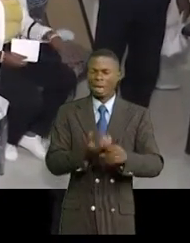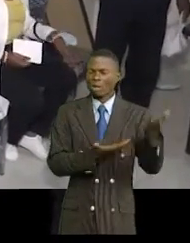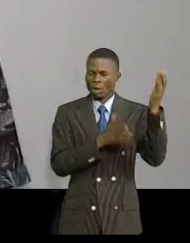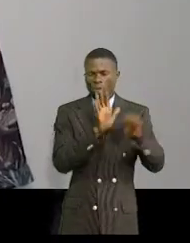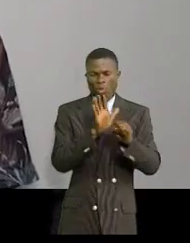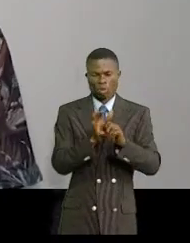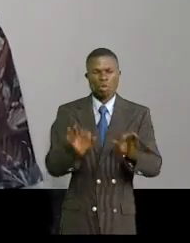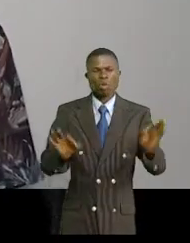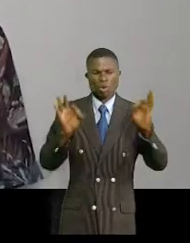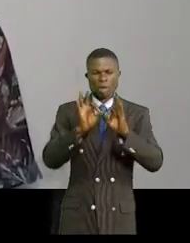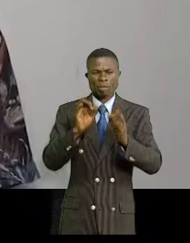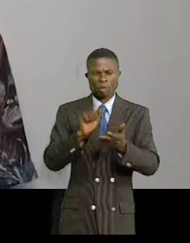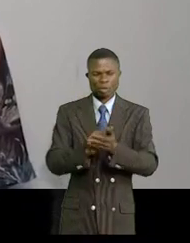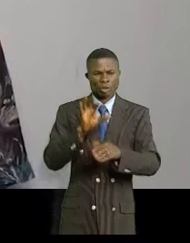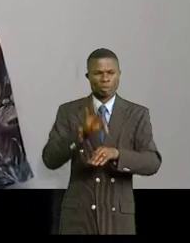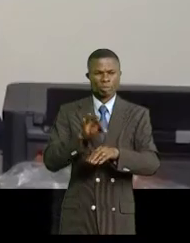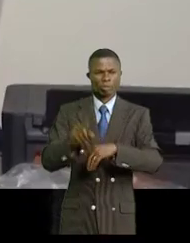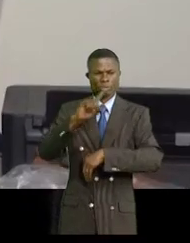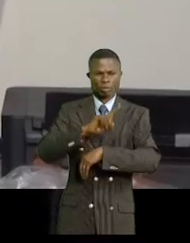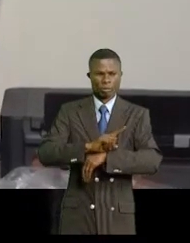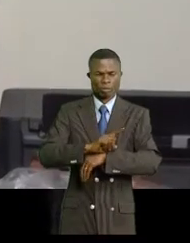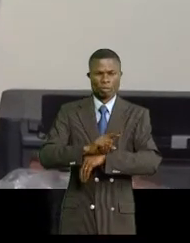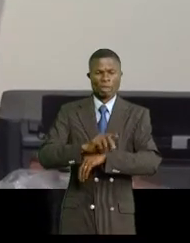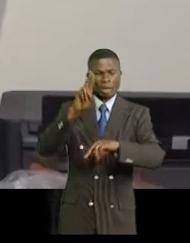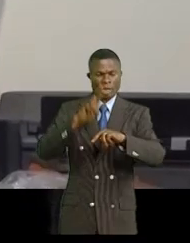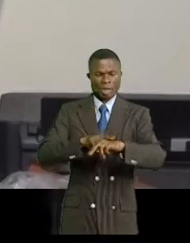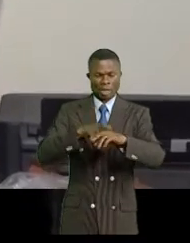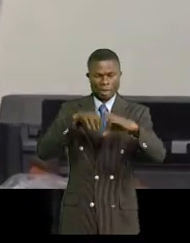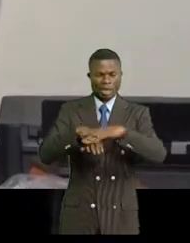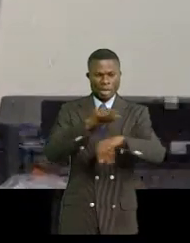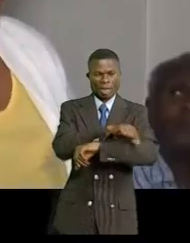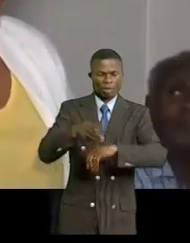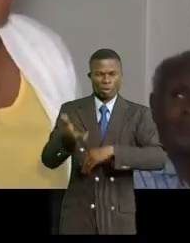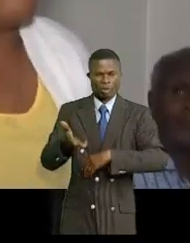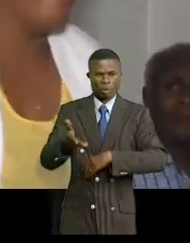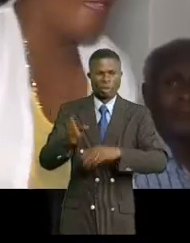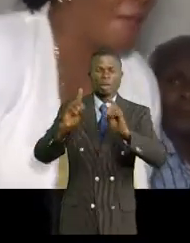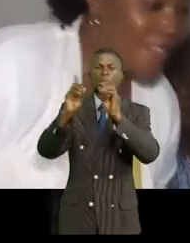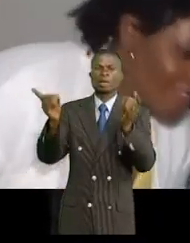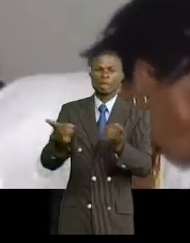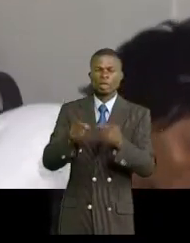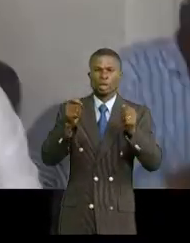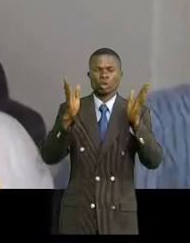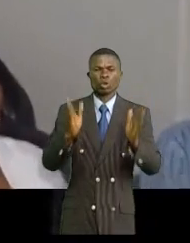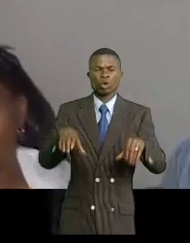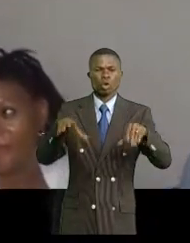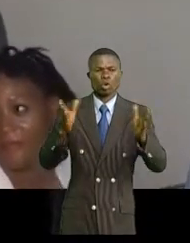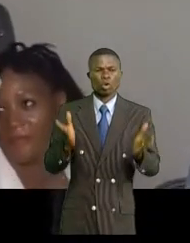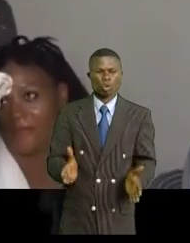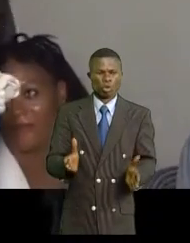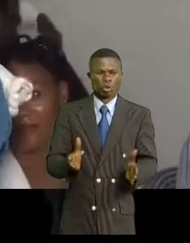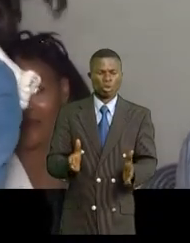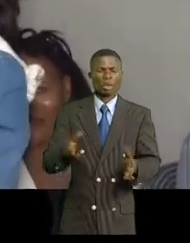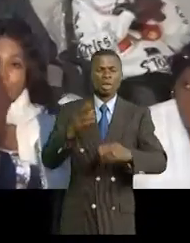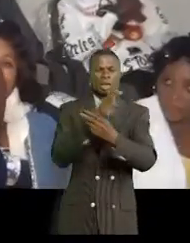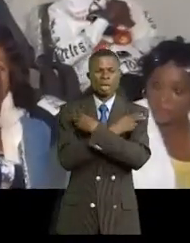important. Belle coïncidence, le jour de l'occupation officielle de ce siège, la délégation de journalistes congolines en ce